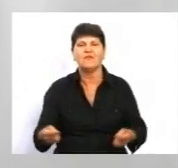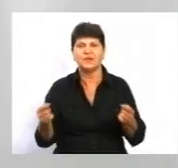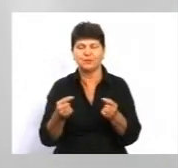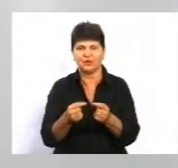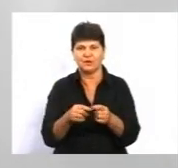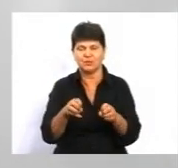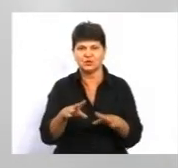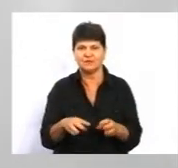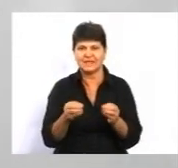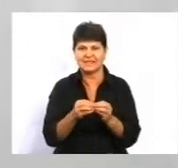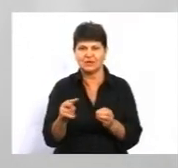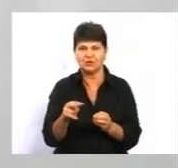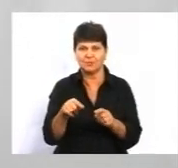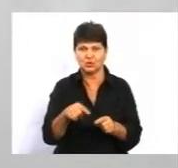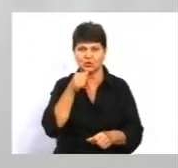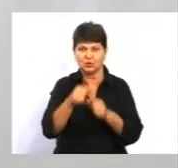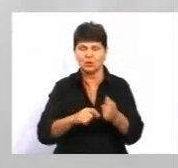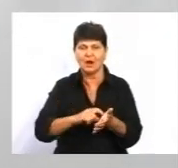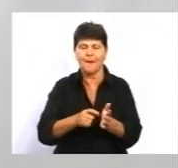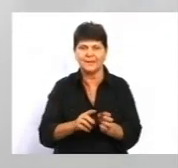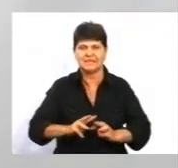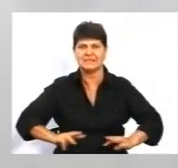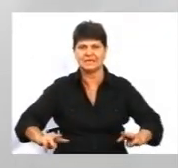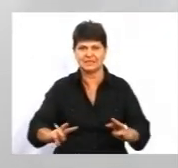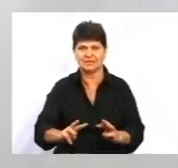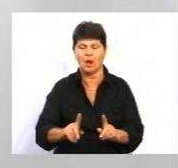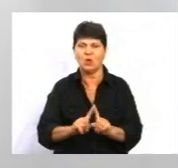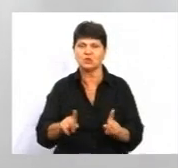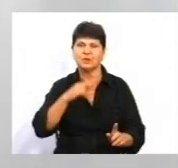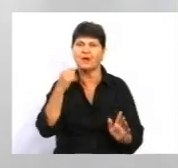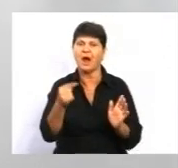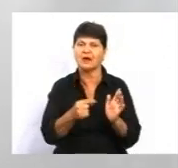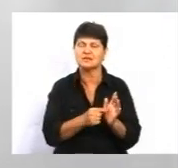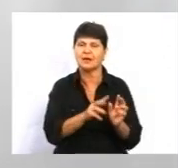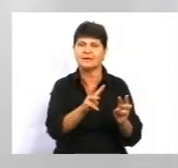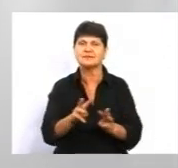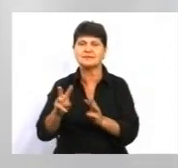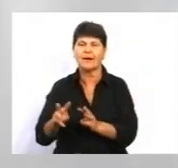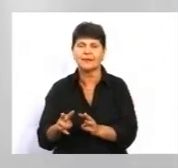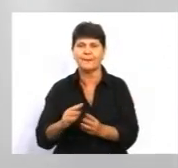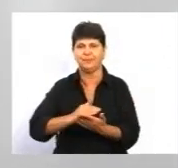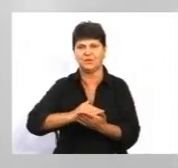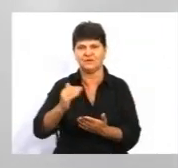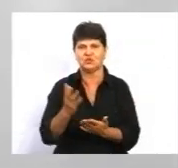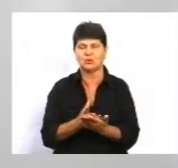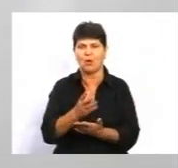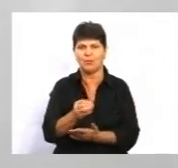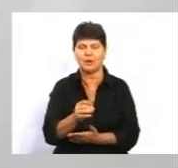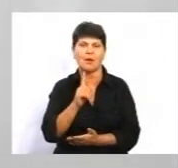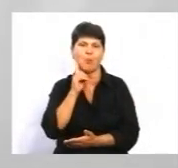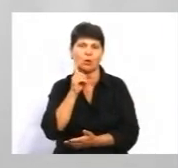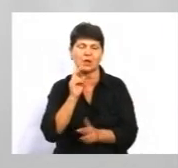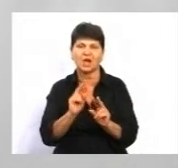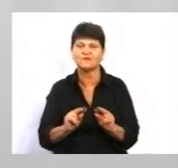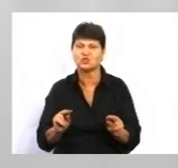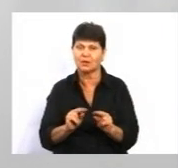липня поточного року Кабміном на засіданні. Особливий акцент, де це на сайті, буде зроблено на підвищення оплати праці молодих вчителів